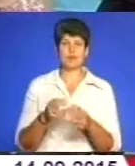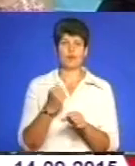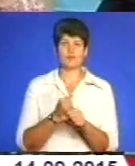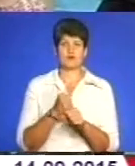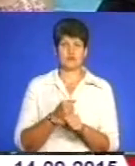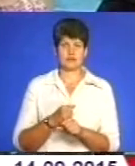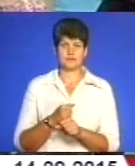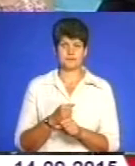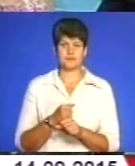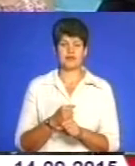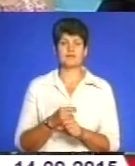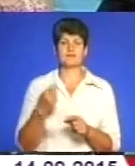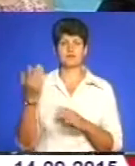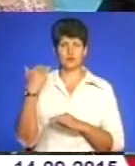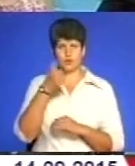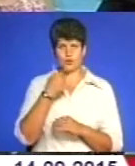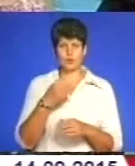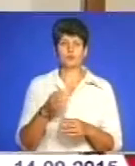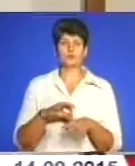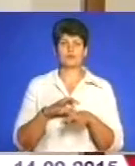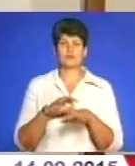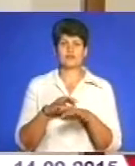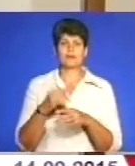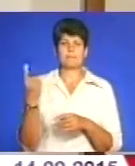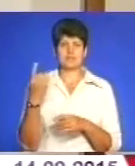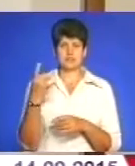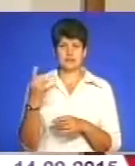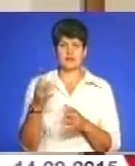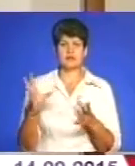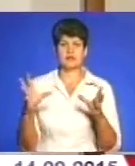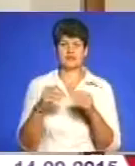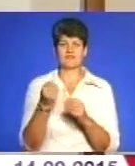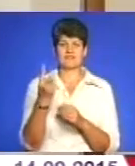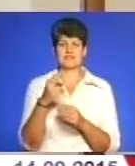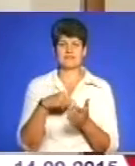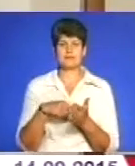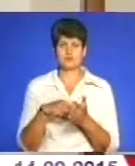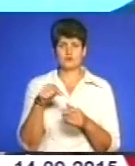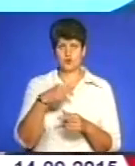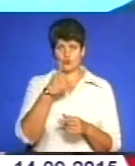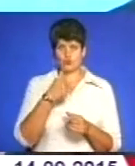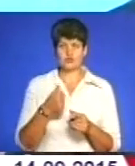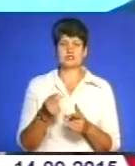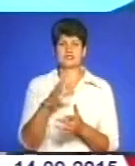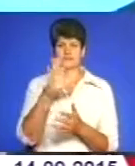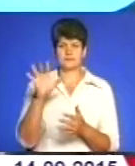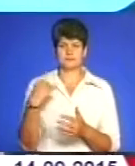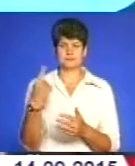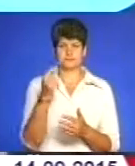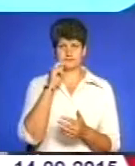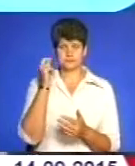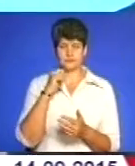Торік проєкт проводили вперше. Він об'єднав 12 міст. Цього року географія розширилася до 25 міст України.